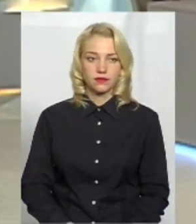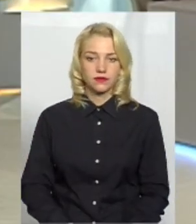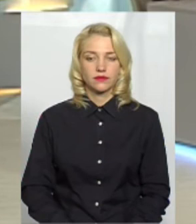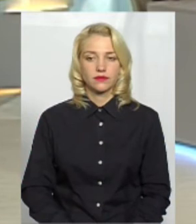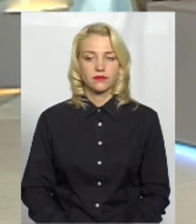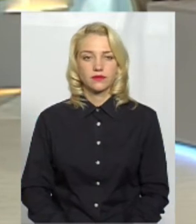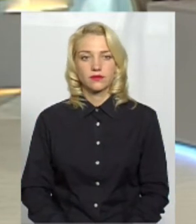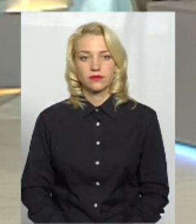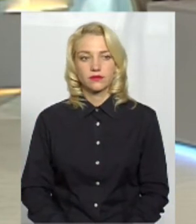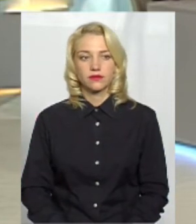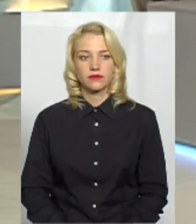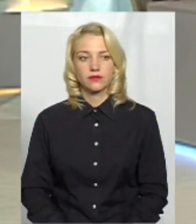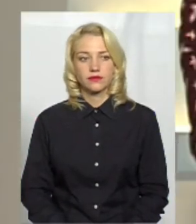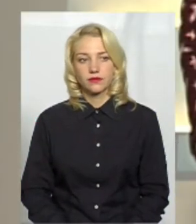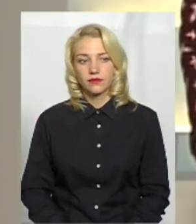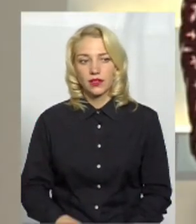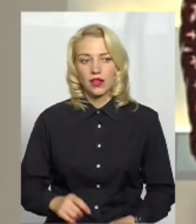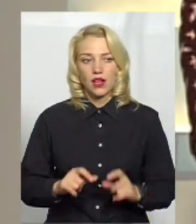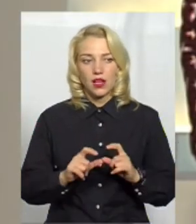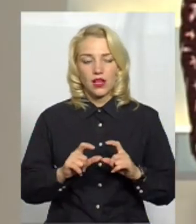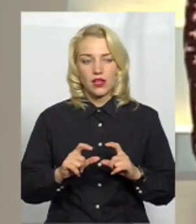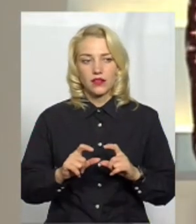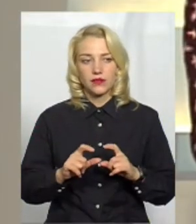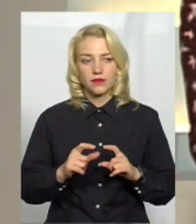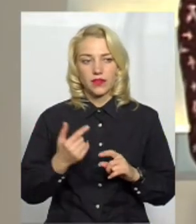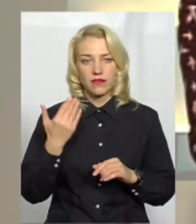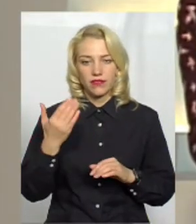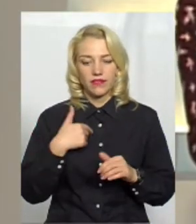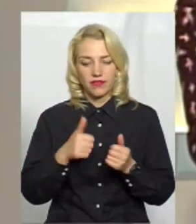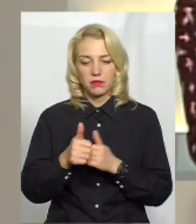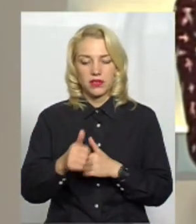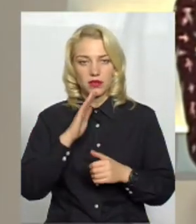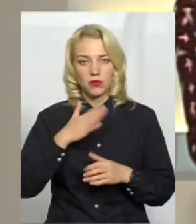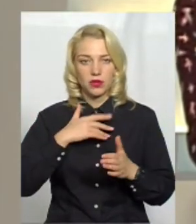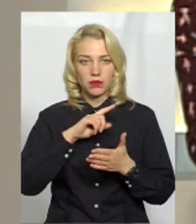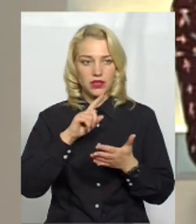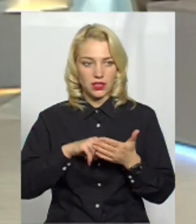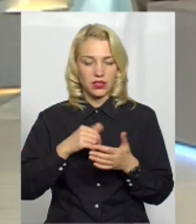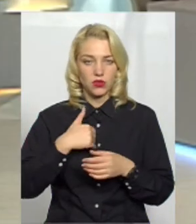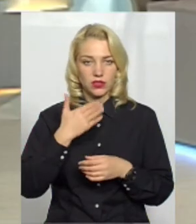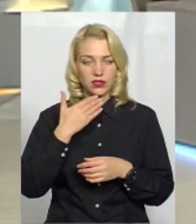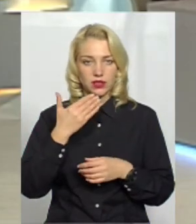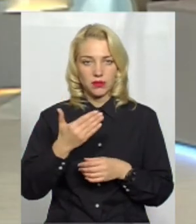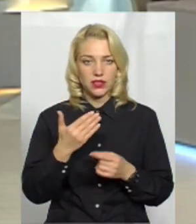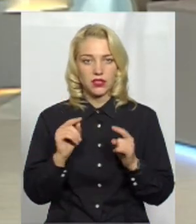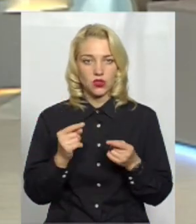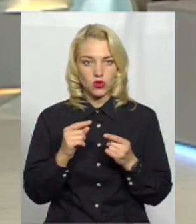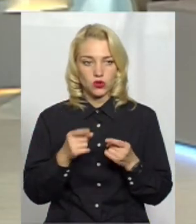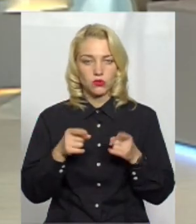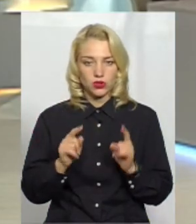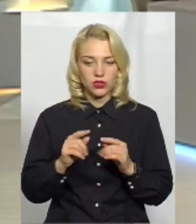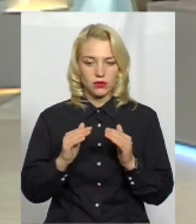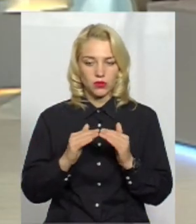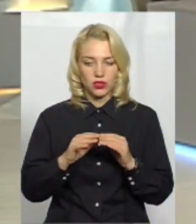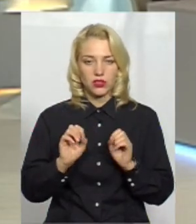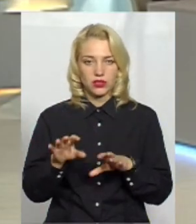Департаменті архітектури така комісія є. Ви якраз випередили моє запитання. Хотіла вас запитати, чому, дійсно, будинків,